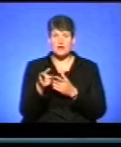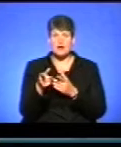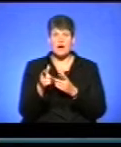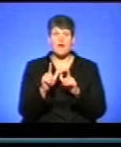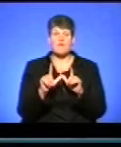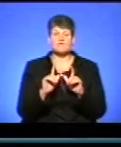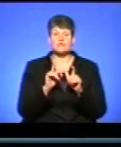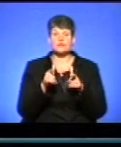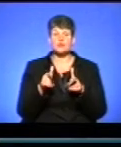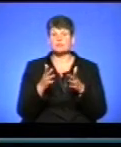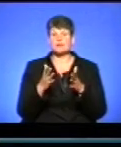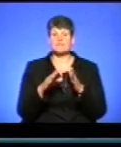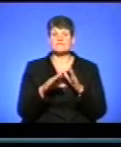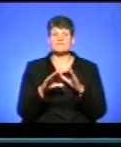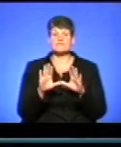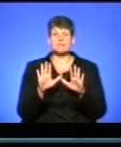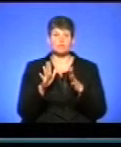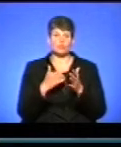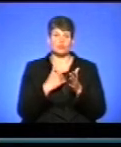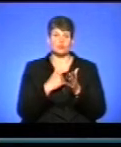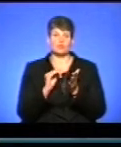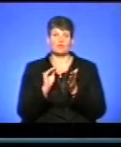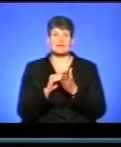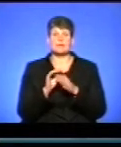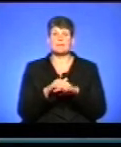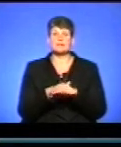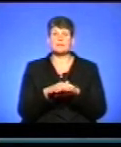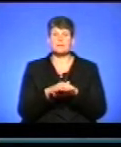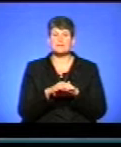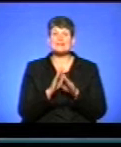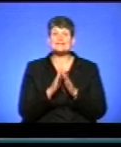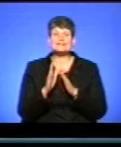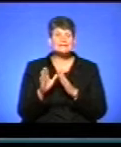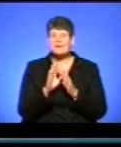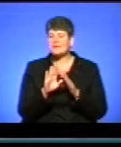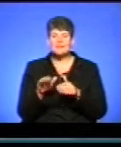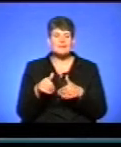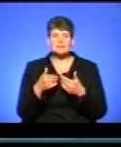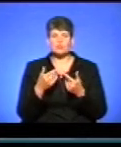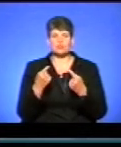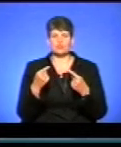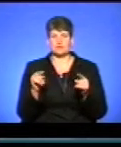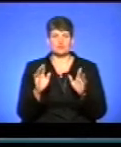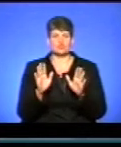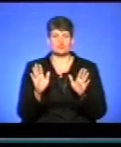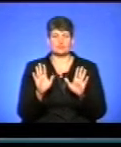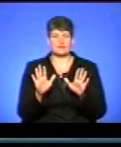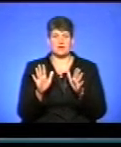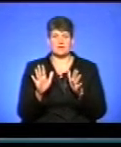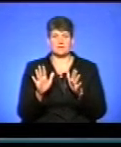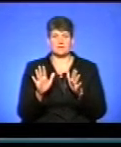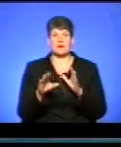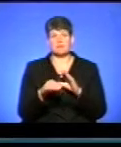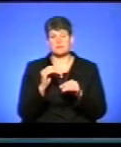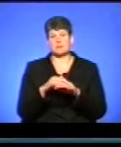випадково поставить поташку, що він хоче, щоб подати математику, то система не запропонує йому іншого альтернативного варіанту. А саме